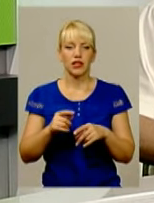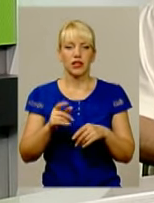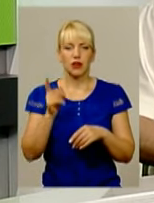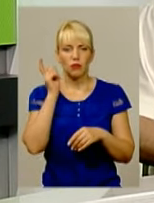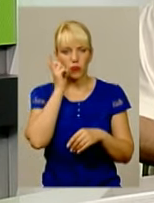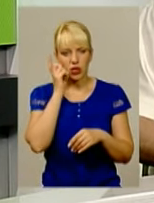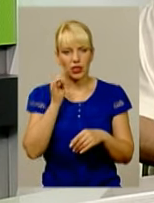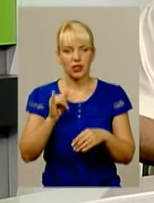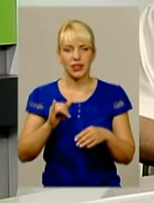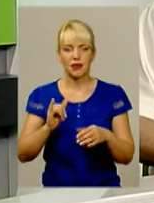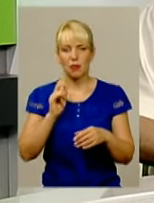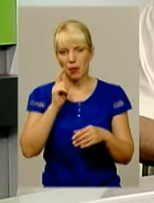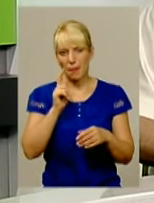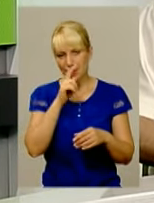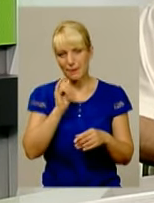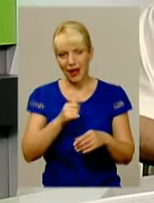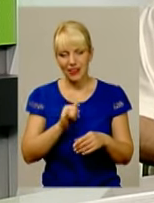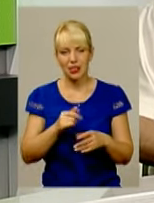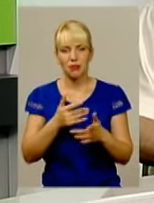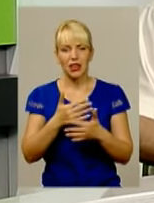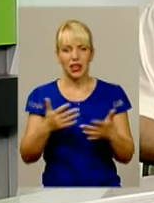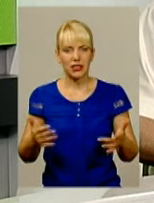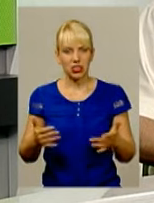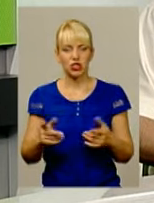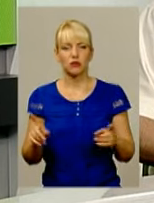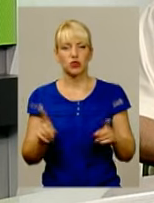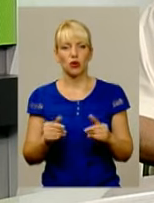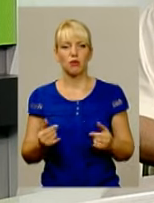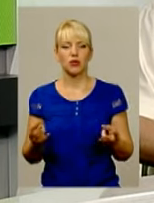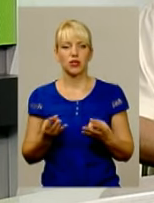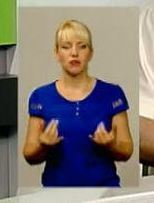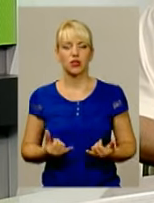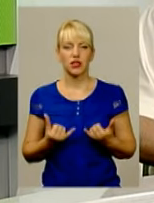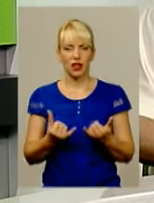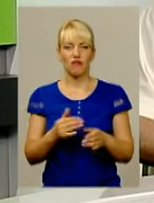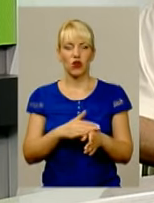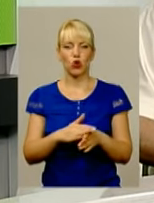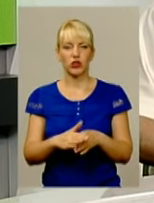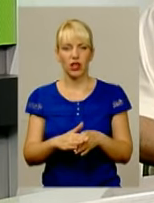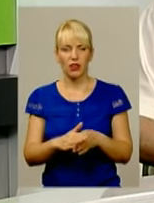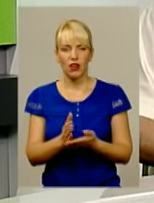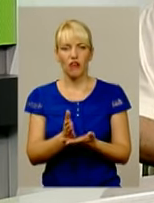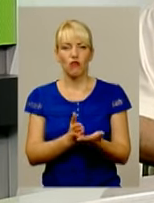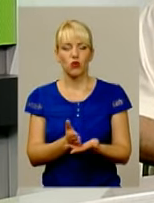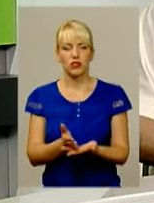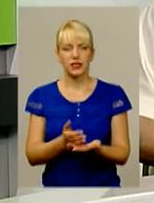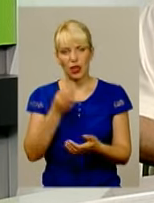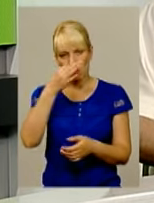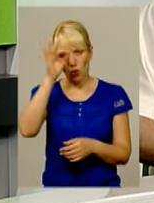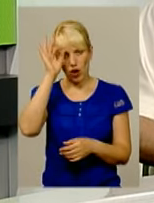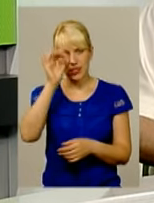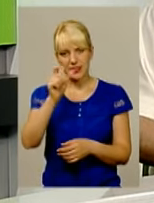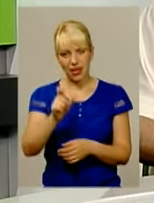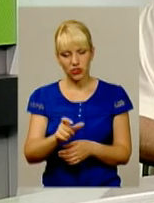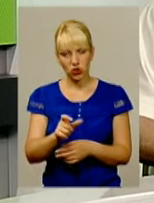ну, безумовно, пальним і іншими необхідними атрибутами для виконання функції поліцейського. Я думаю,